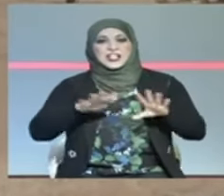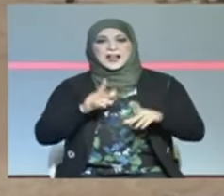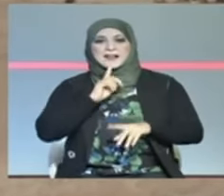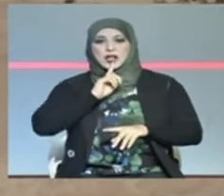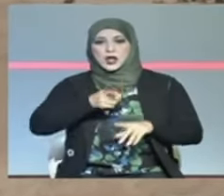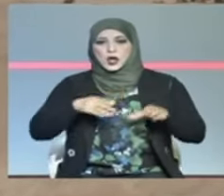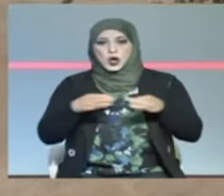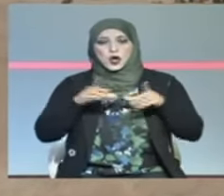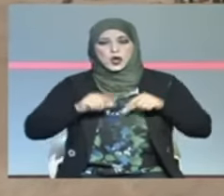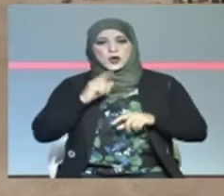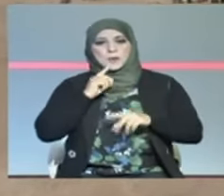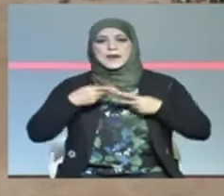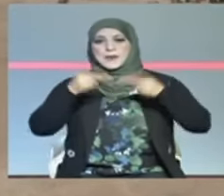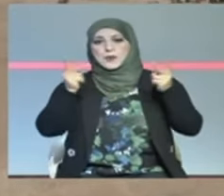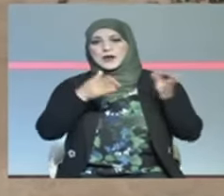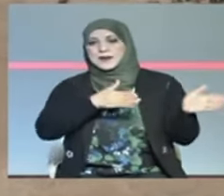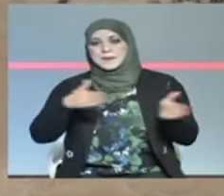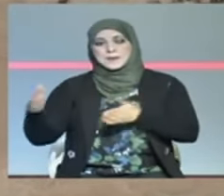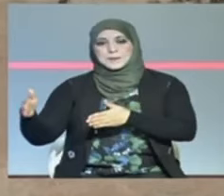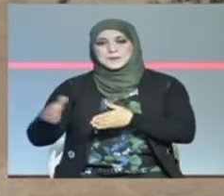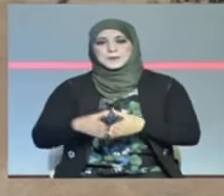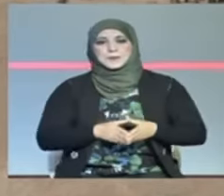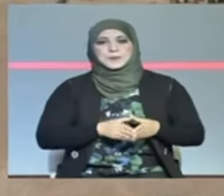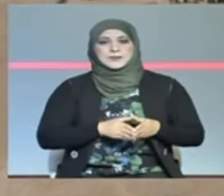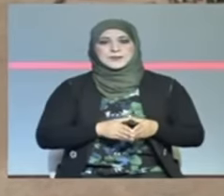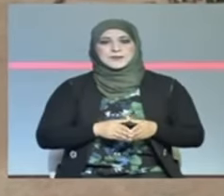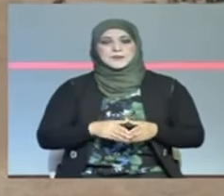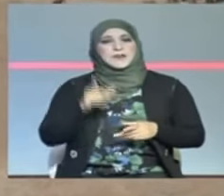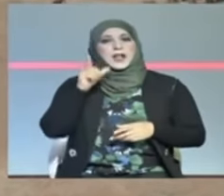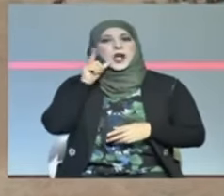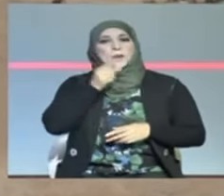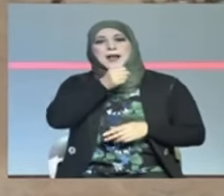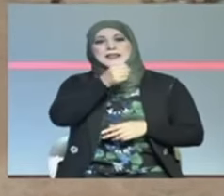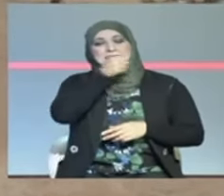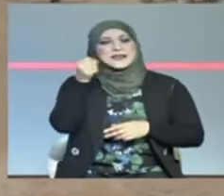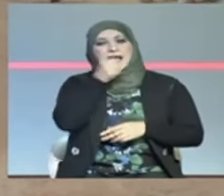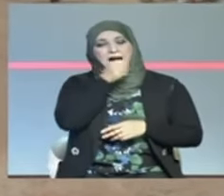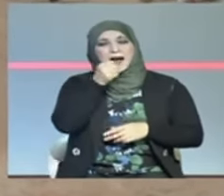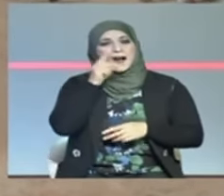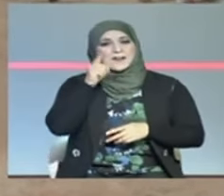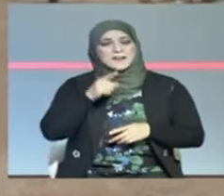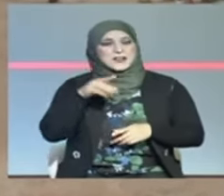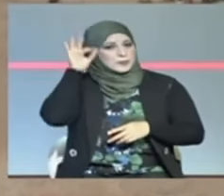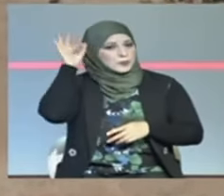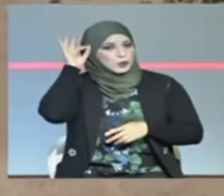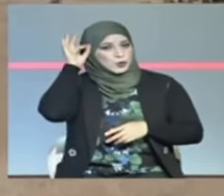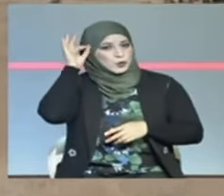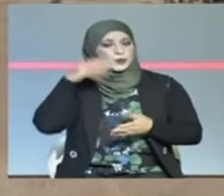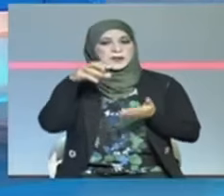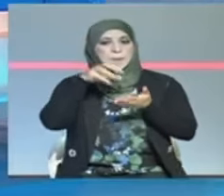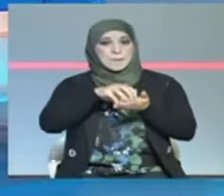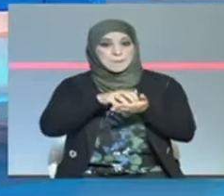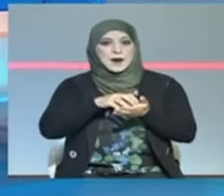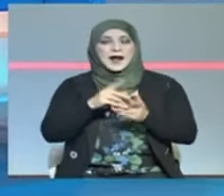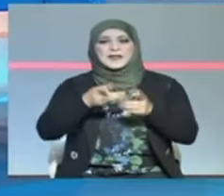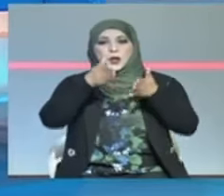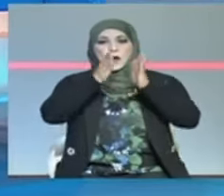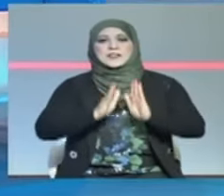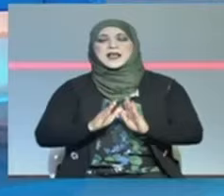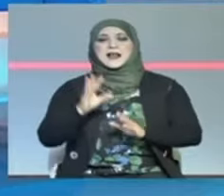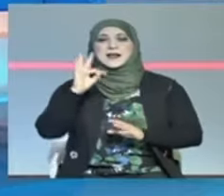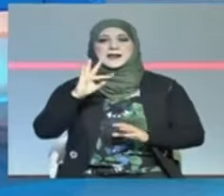الحكومية المعلنة أخميس بوبتان أتلفز الوطنية التونسية محطة الذخ الرئيسية